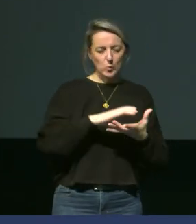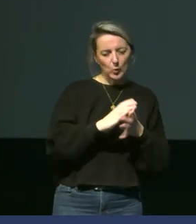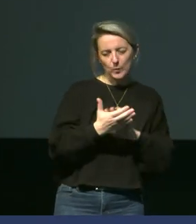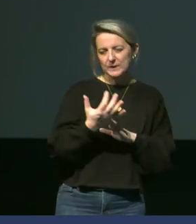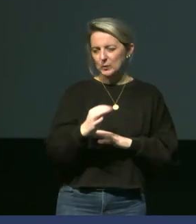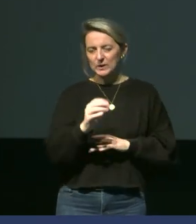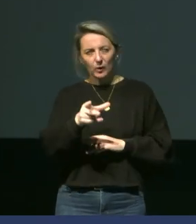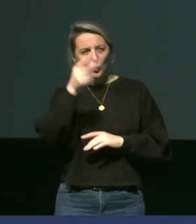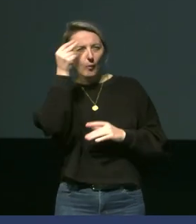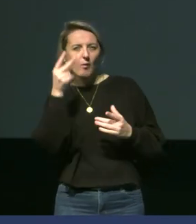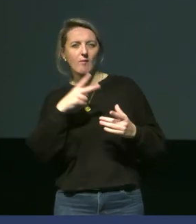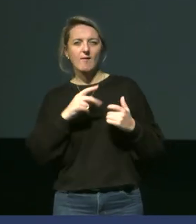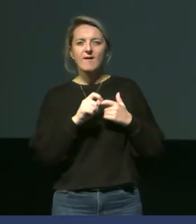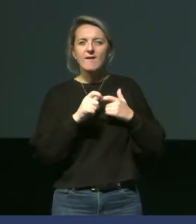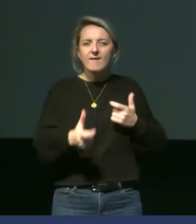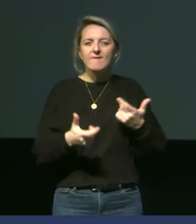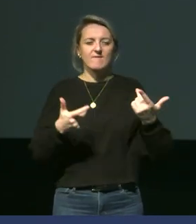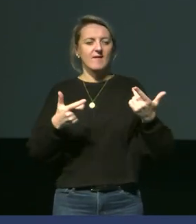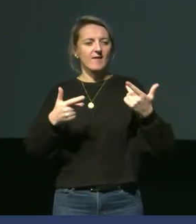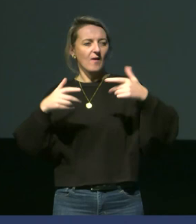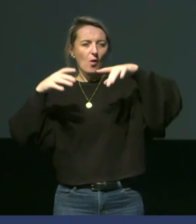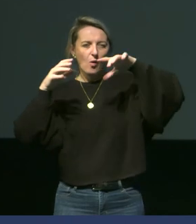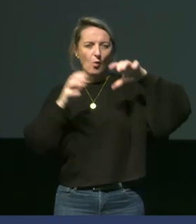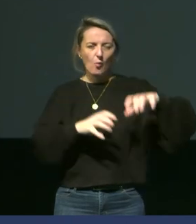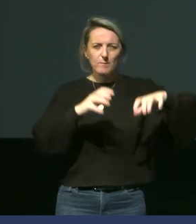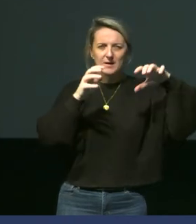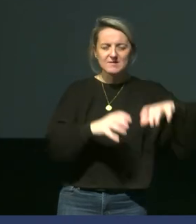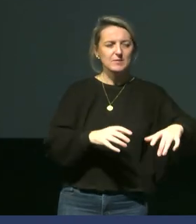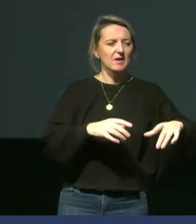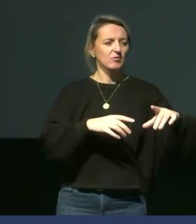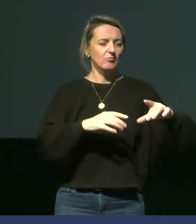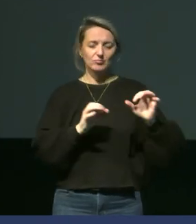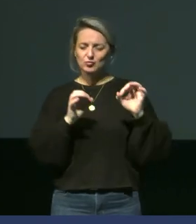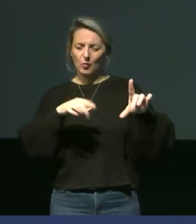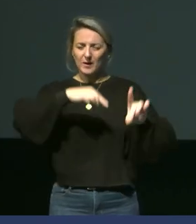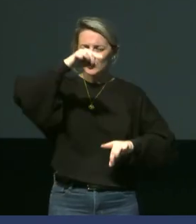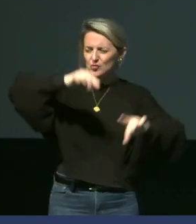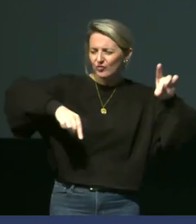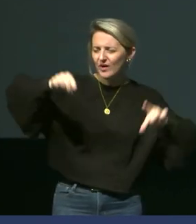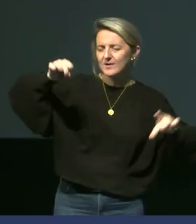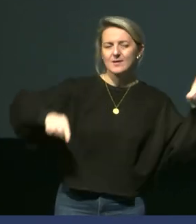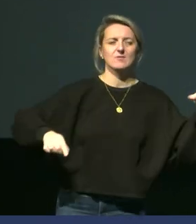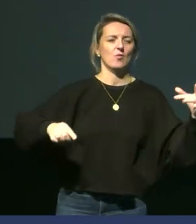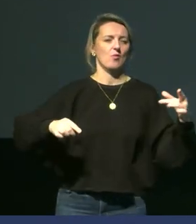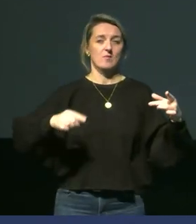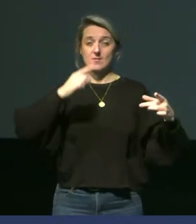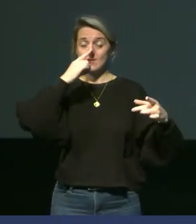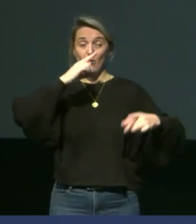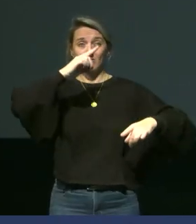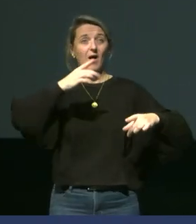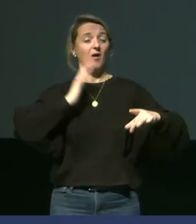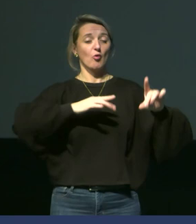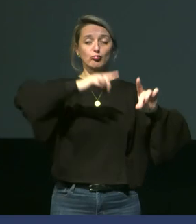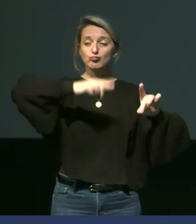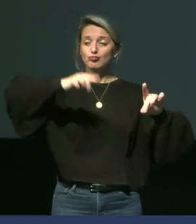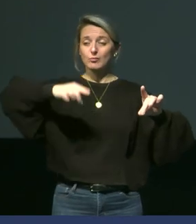comprendre notamment avec des effets de précipitation, des effets d'augmentation, de variation de température qui sont plus importantes, avec plus d'amplitude et